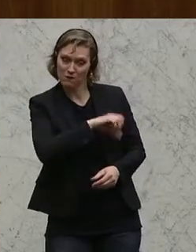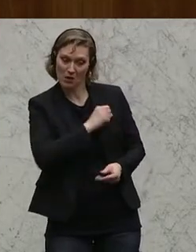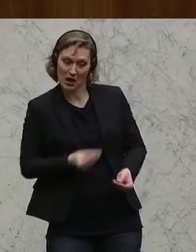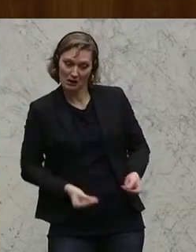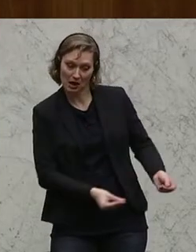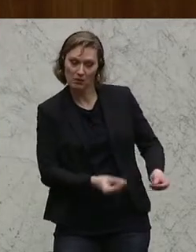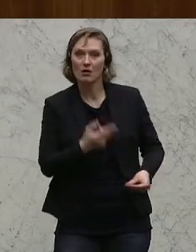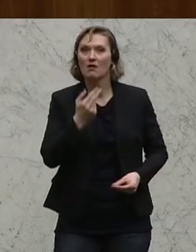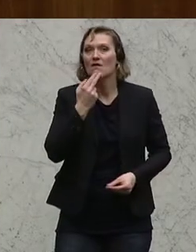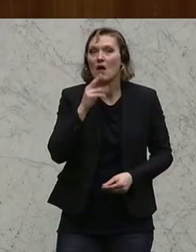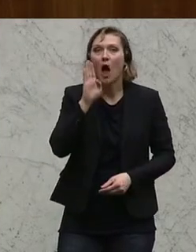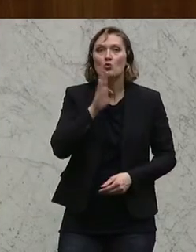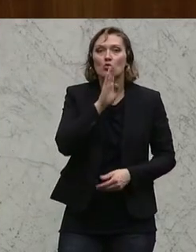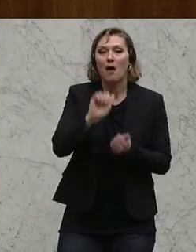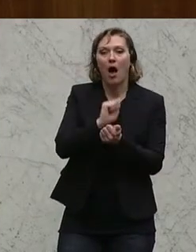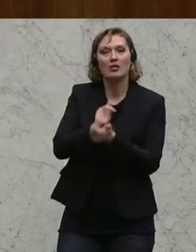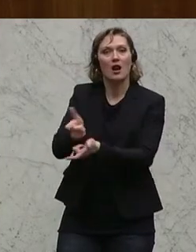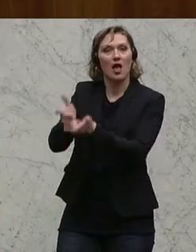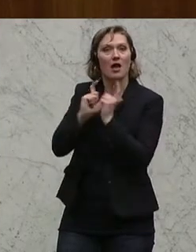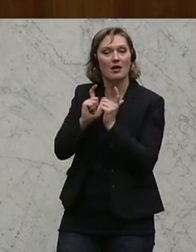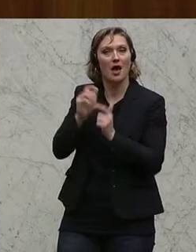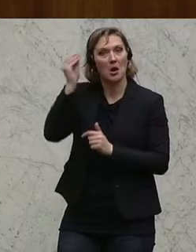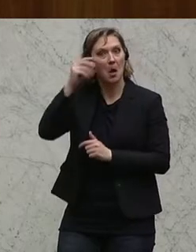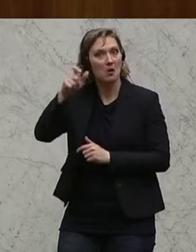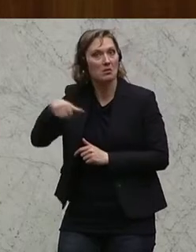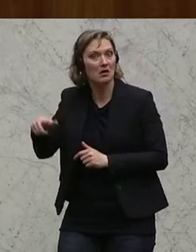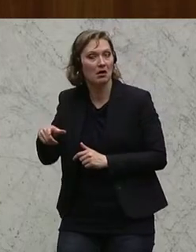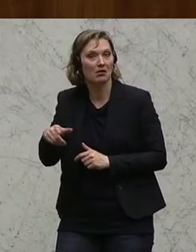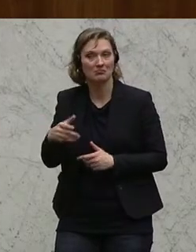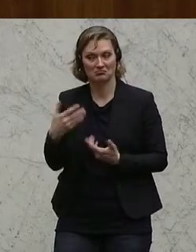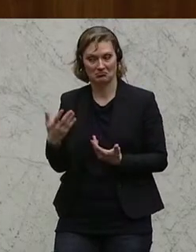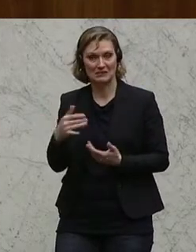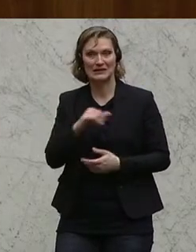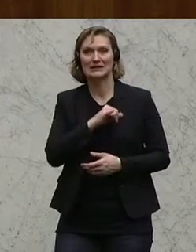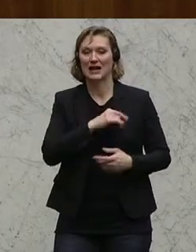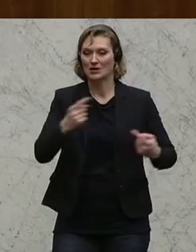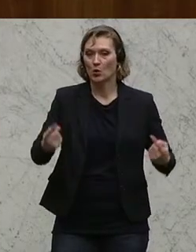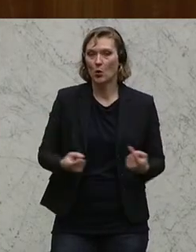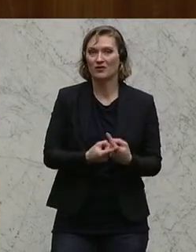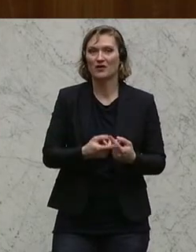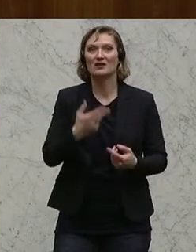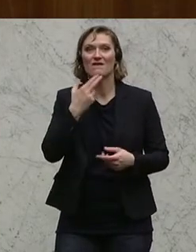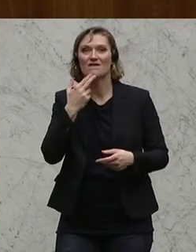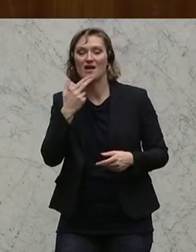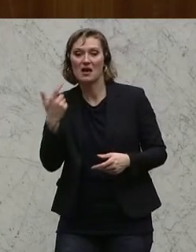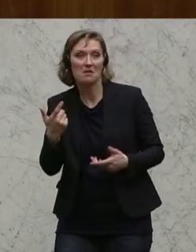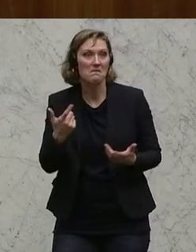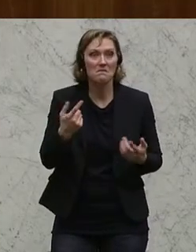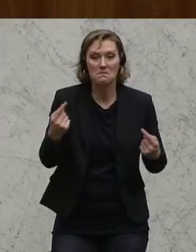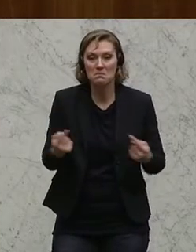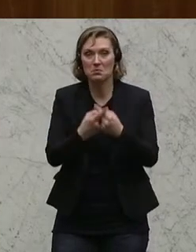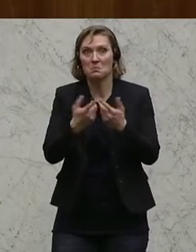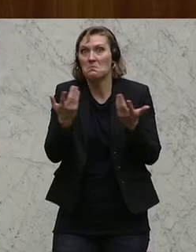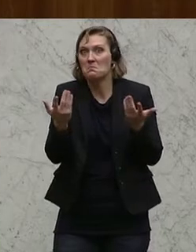anonyme Anleidengläubiger? Und haben sich letzten Endes Interessenskonflikte der Entscheidungsträger ergeben?